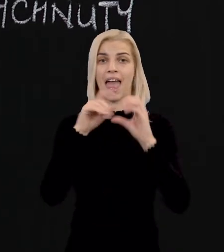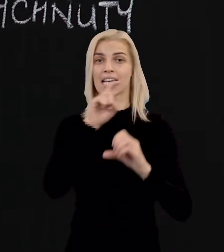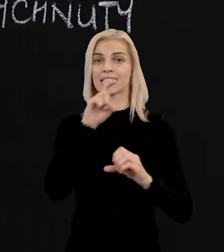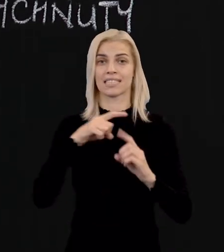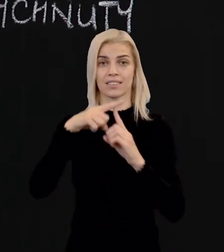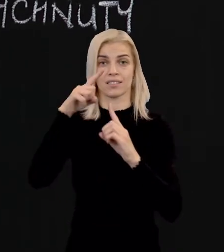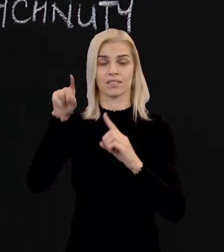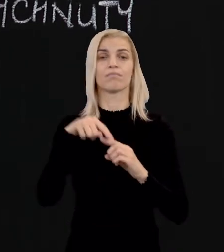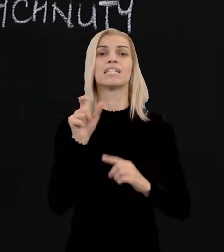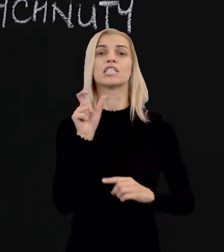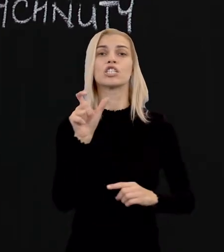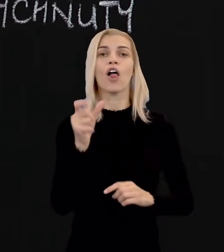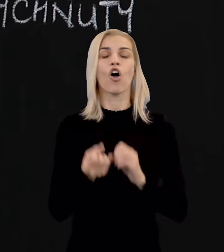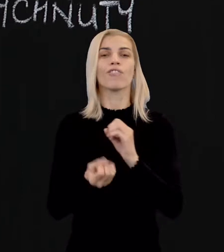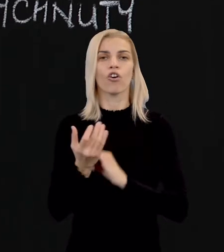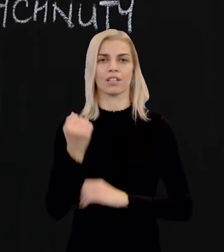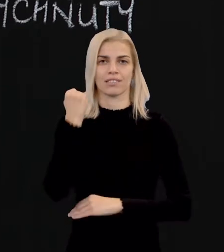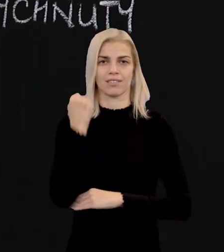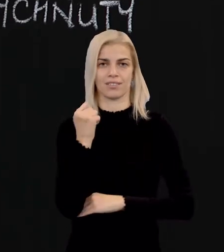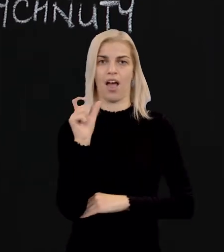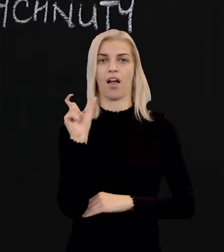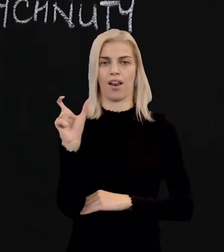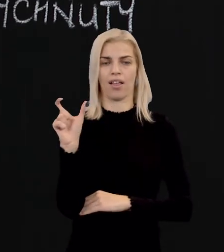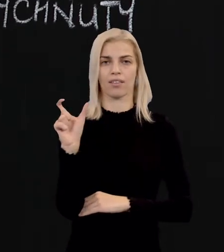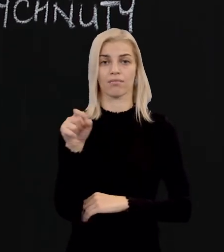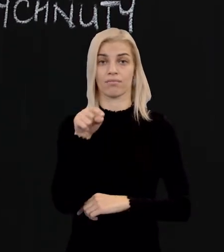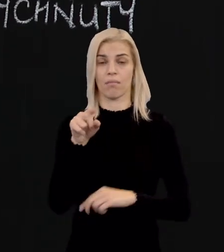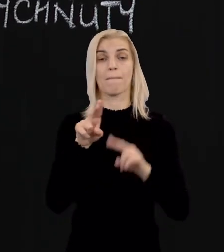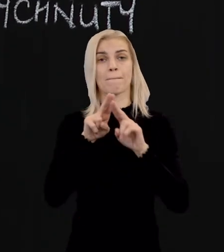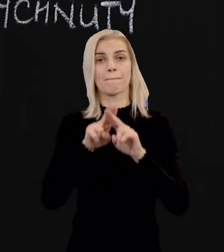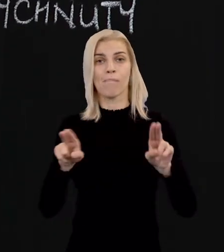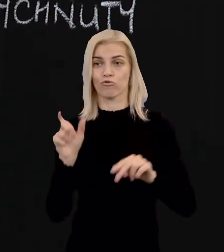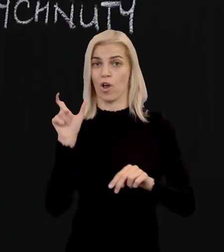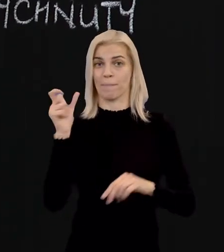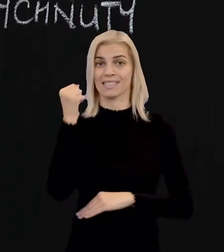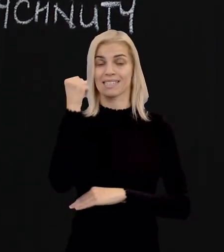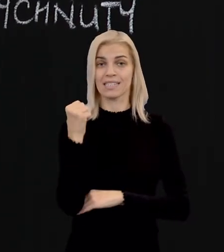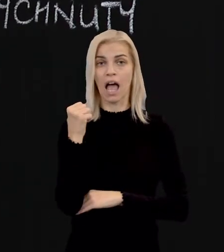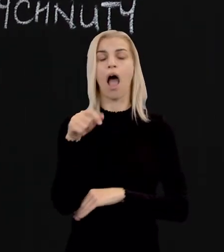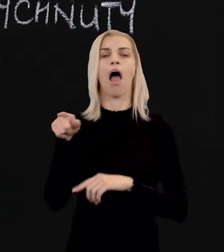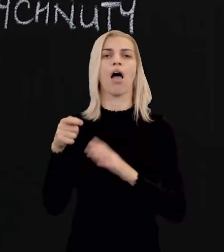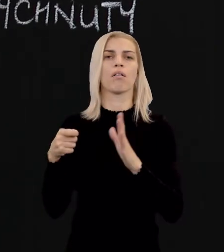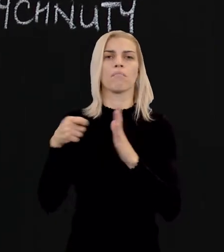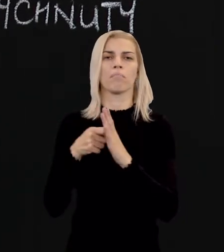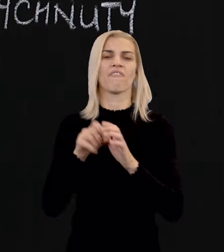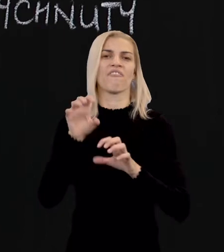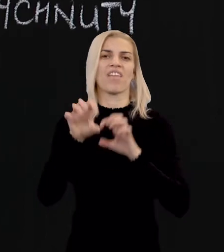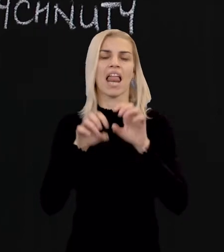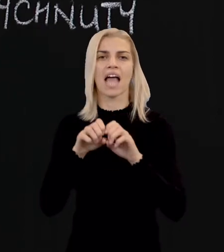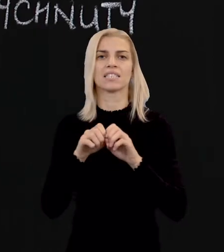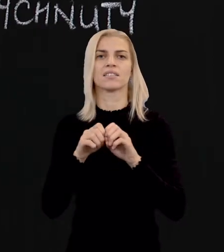základ. To znamená, že z tohto slova môžeme vytvoriť ďalšie slova. Vyliesť, preliesť,